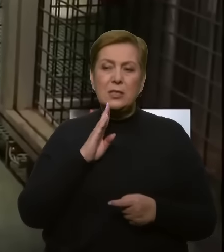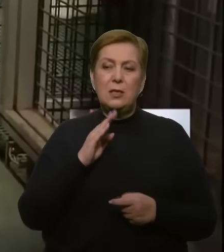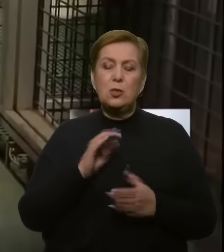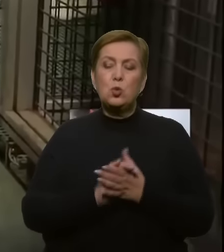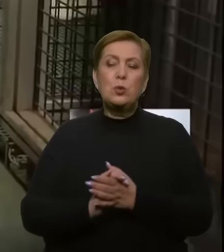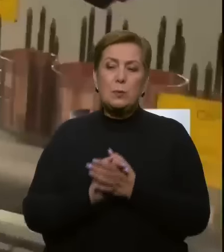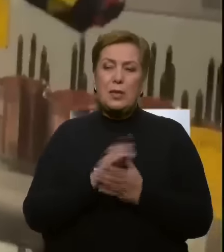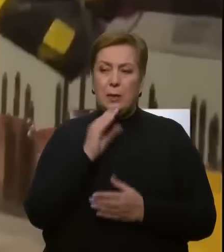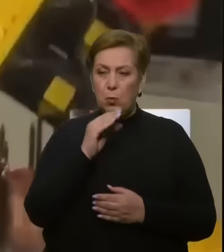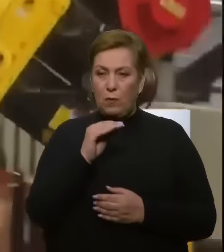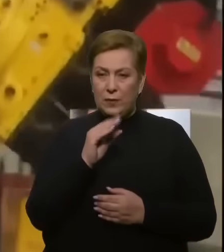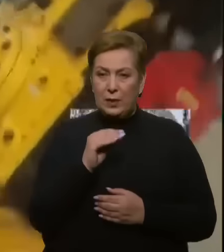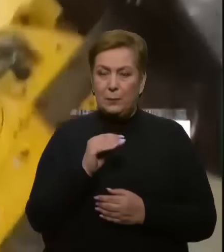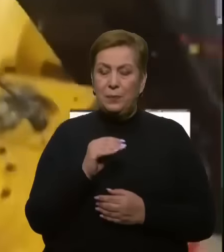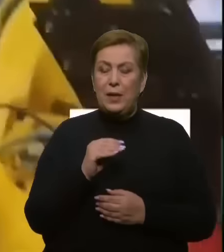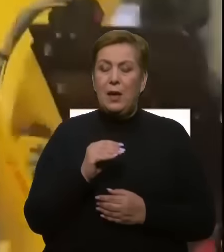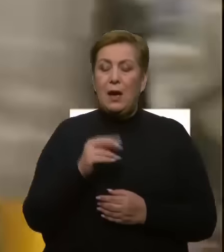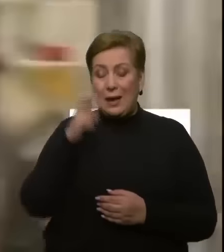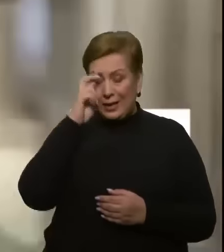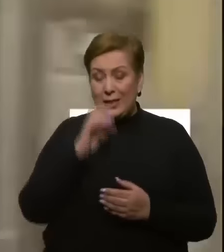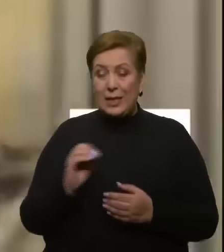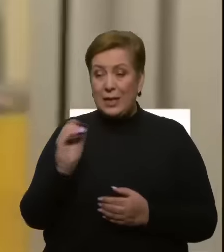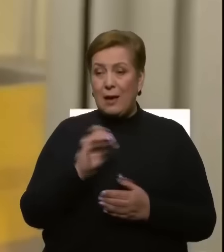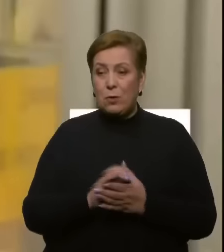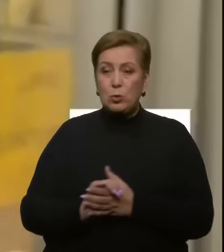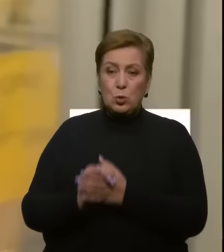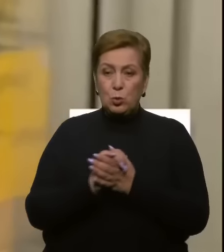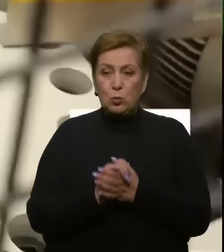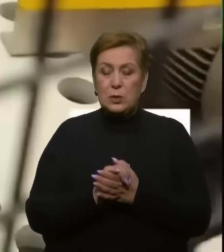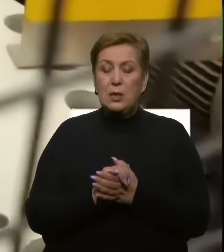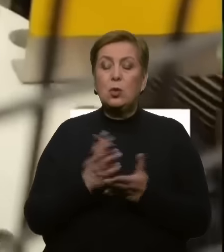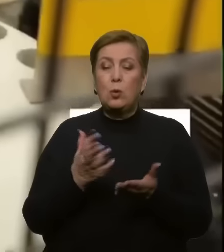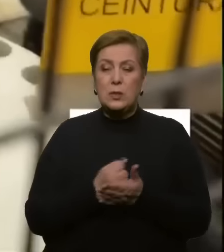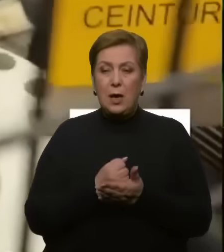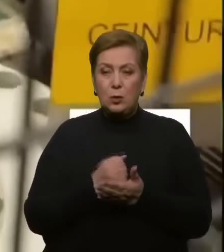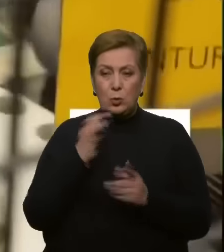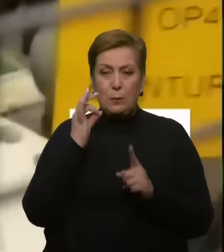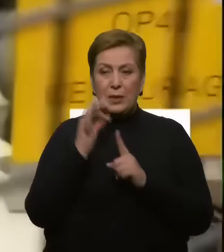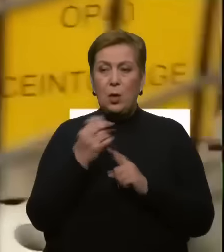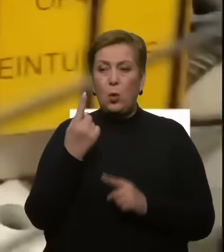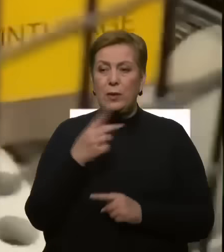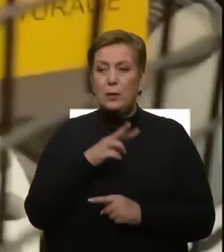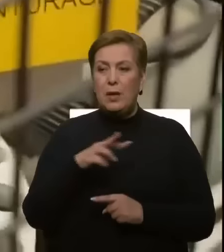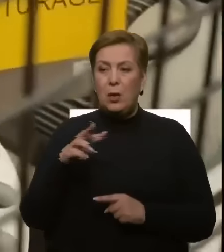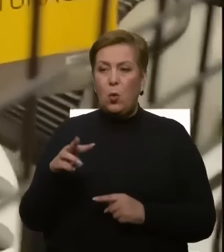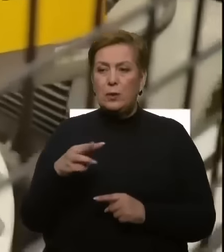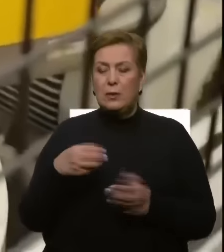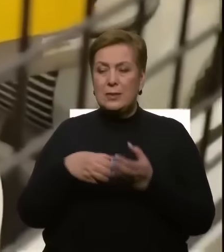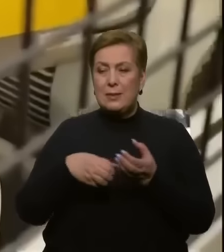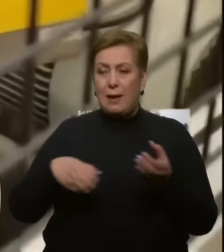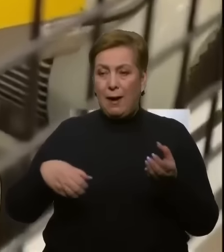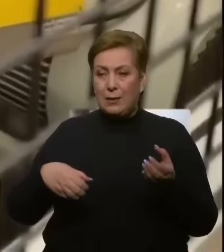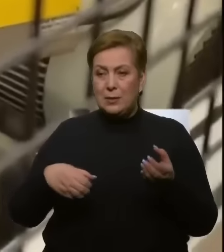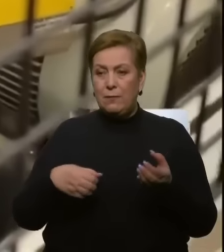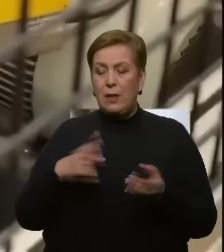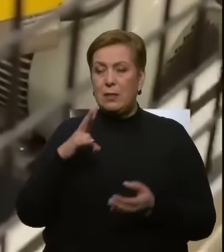За словами єврокомісара, країни Євросоюзу навесні досягнуть мети з виробництва 1 мільйон снарядів на рік. Торік